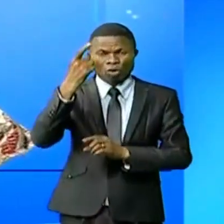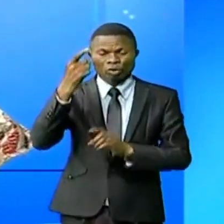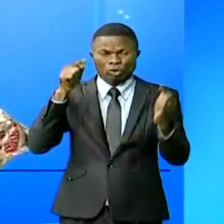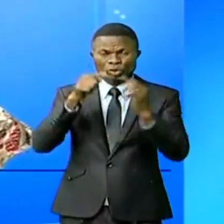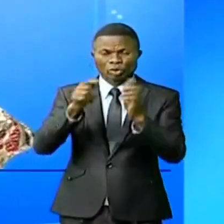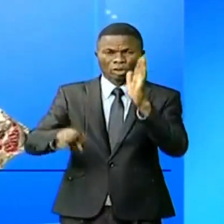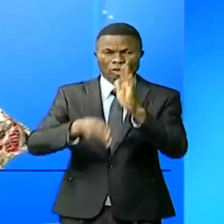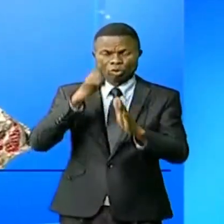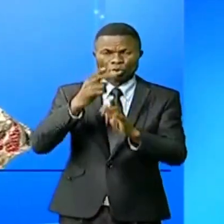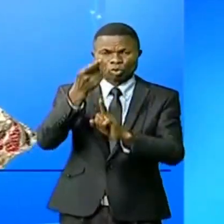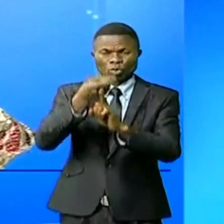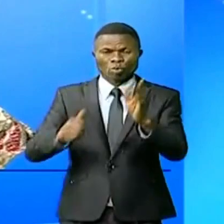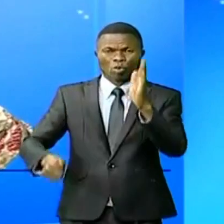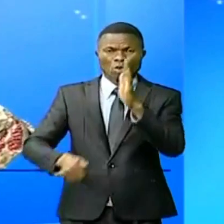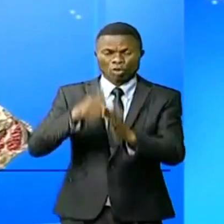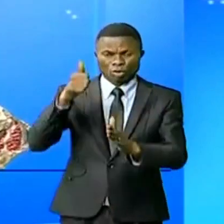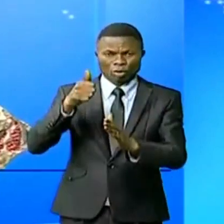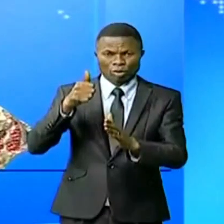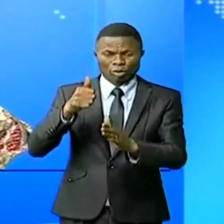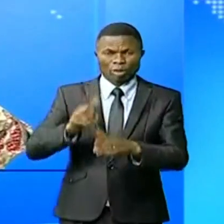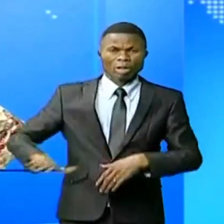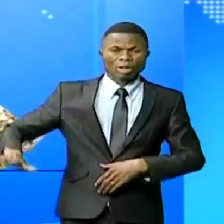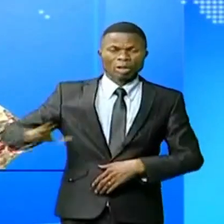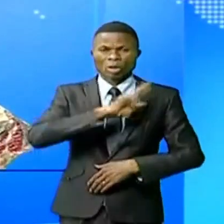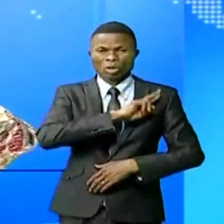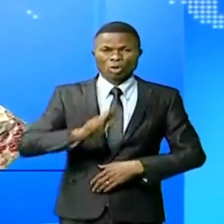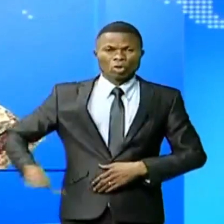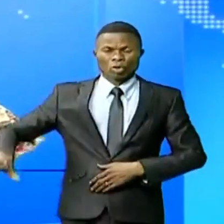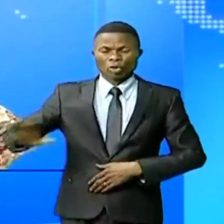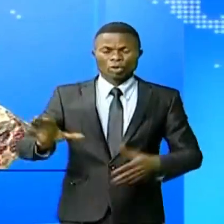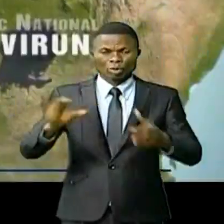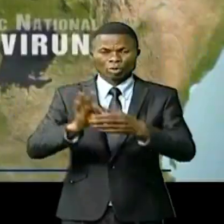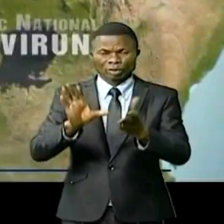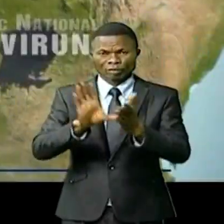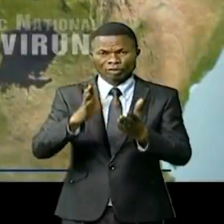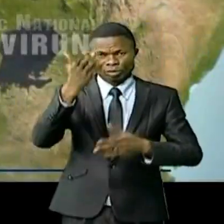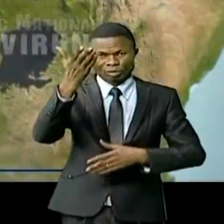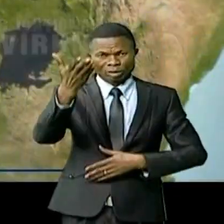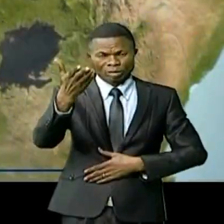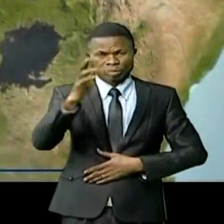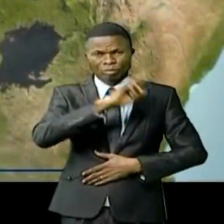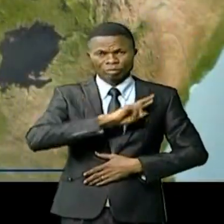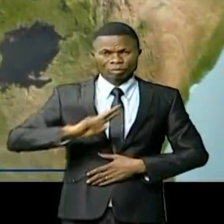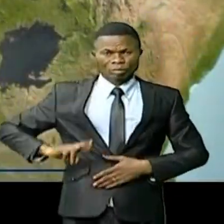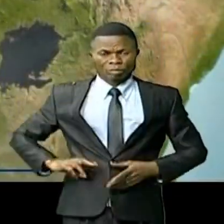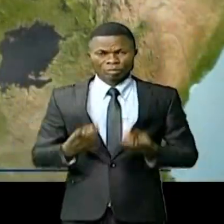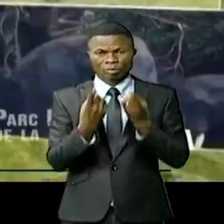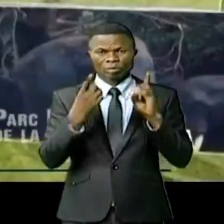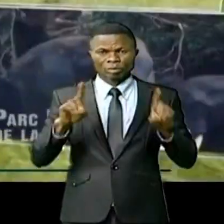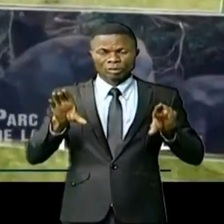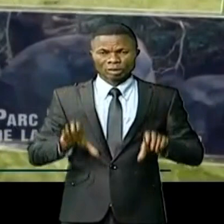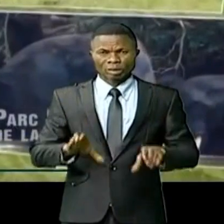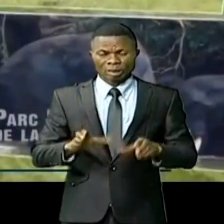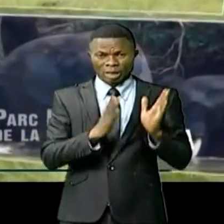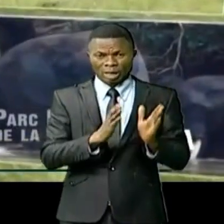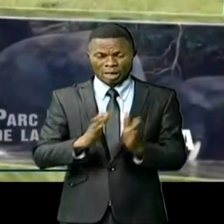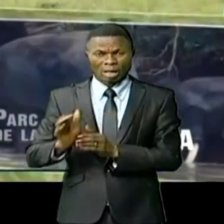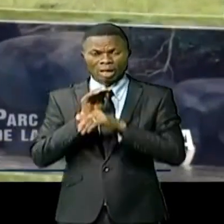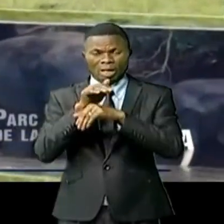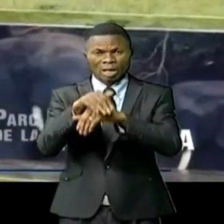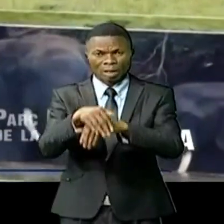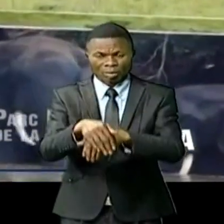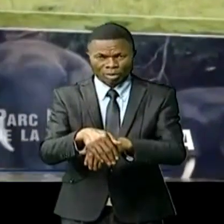12 novembre à Glasgow, au Royaume-Uni. Patti Tondongo pour le reportage. La République démocratique du Congo s'apprête à prendre sa